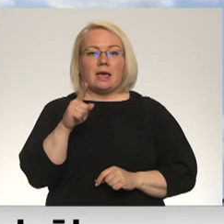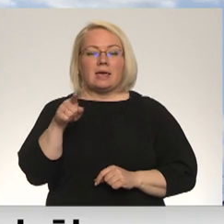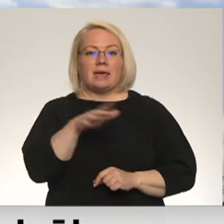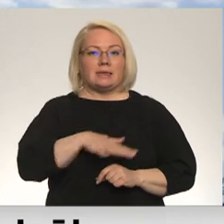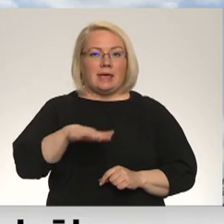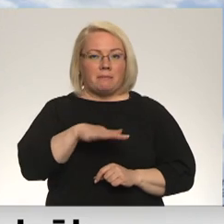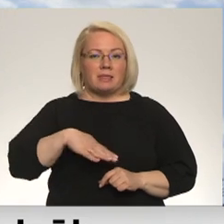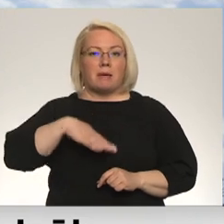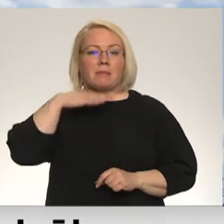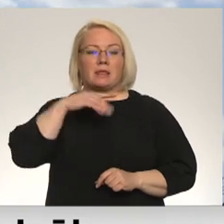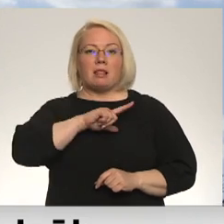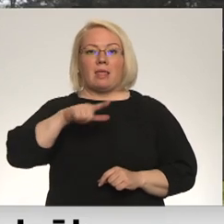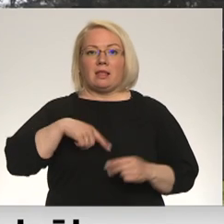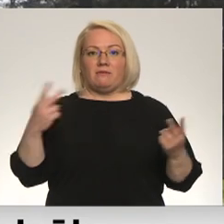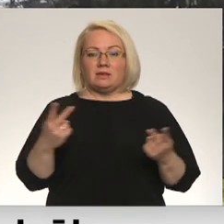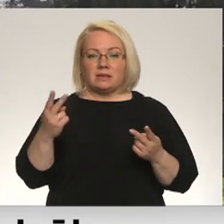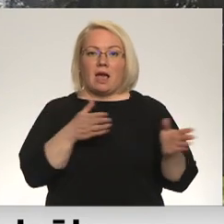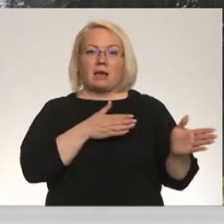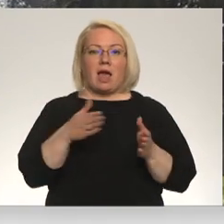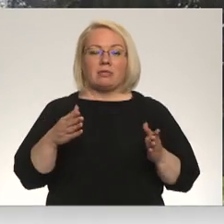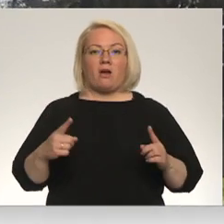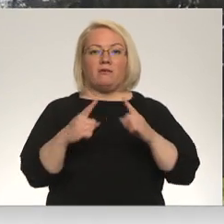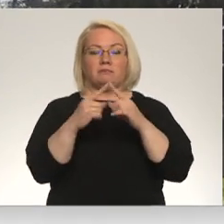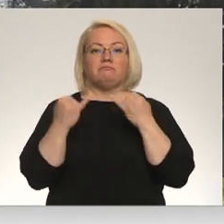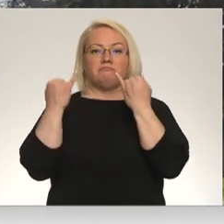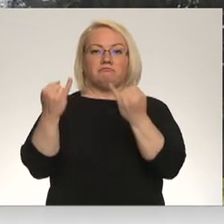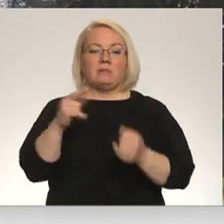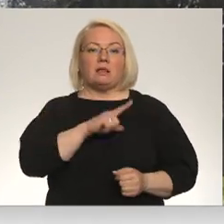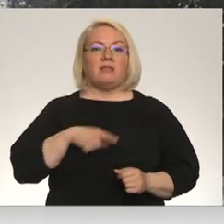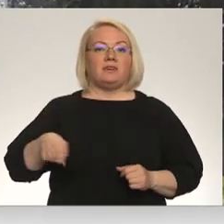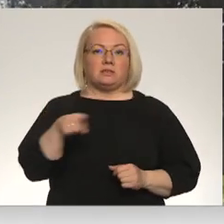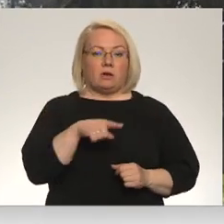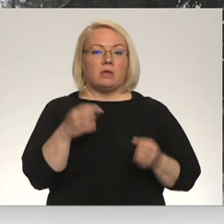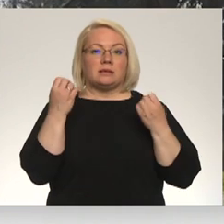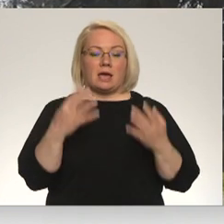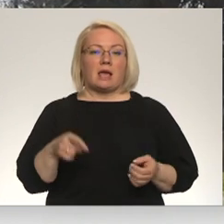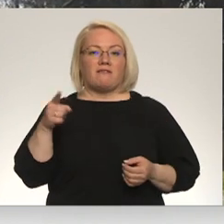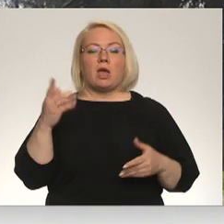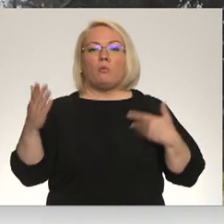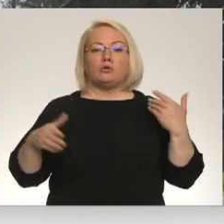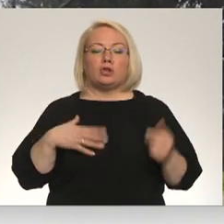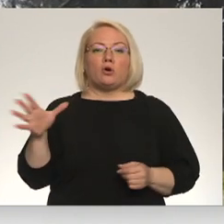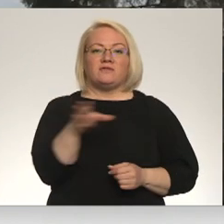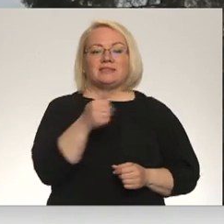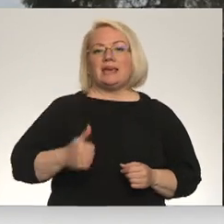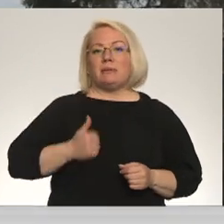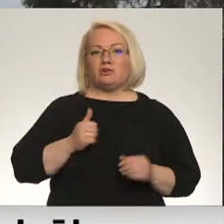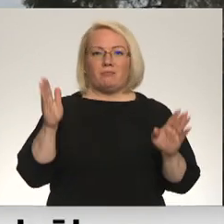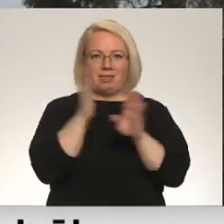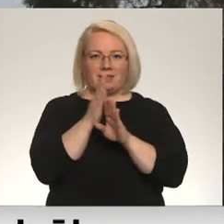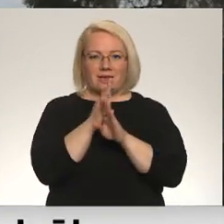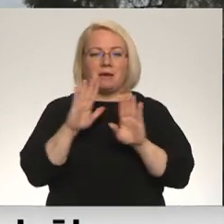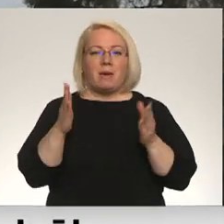ir pieteikama latviska, ka gatava dāvināt virsotni Latvijas tautai, tad ir skaidrs, ka viņiem rūpa arī vispārējā īpašuma liktenes. Bet